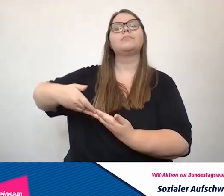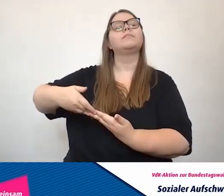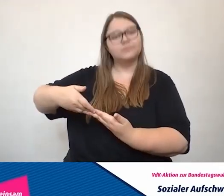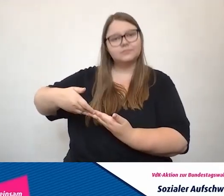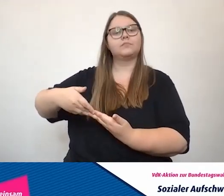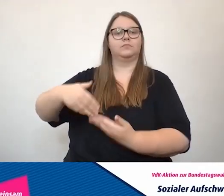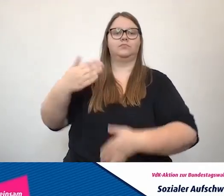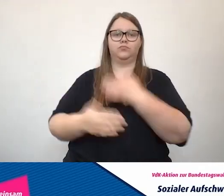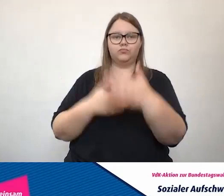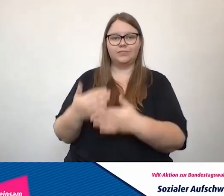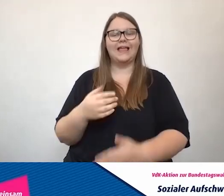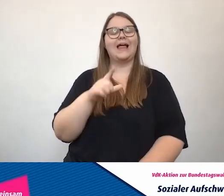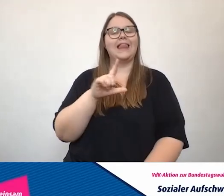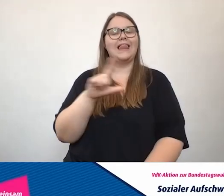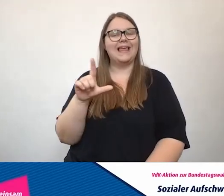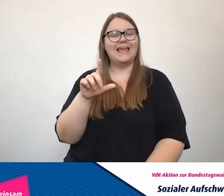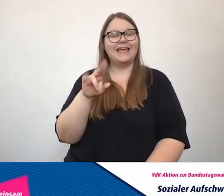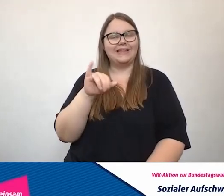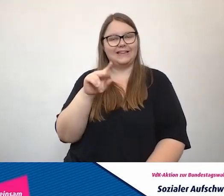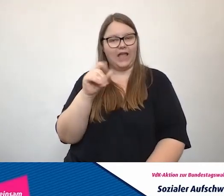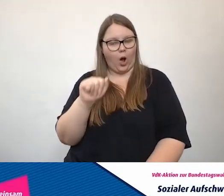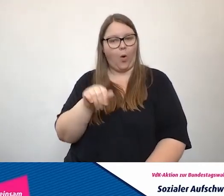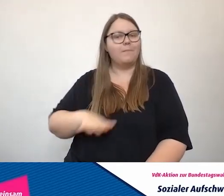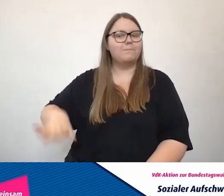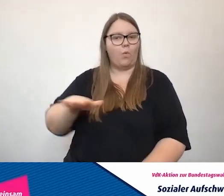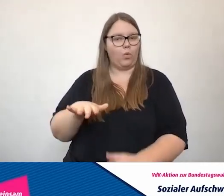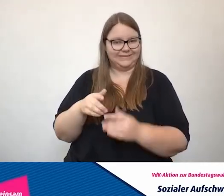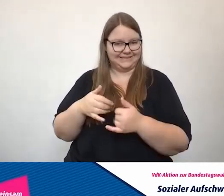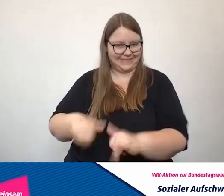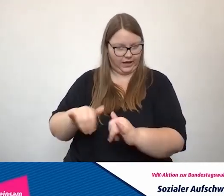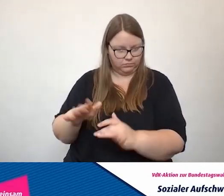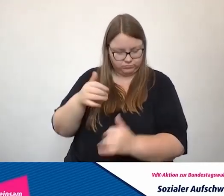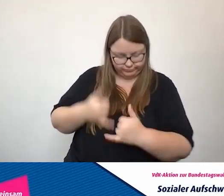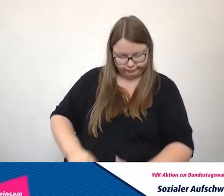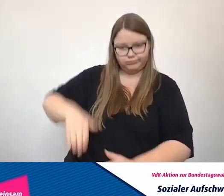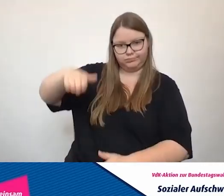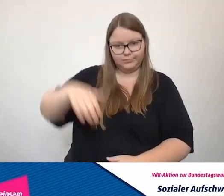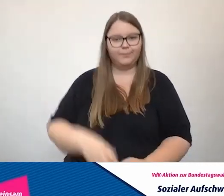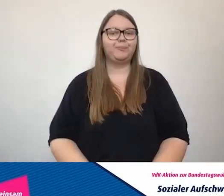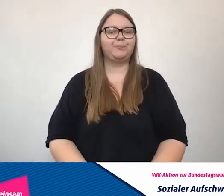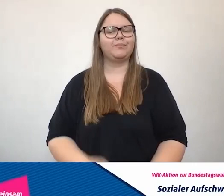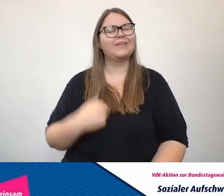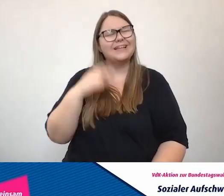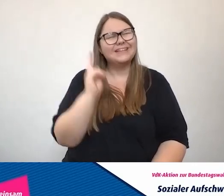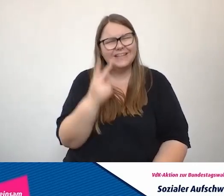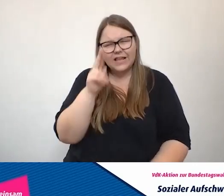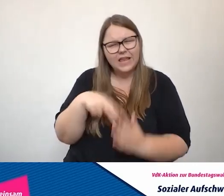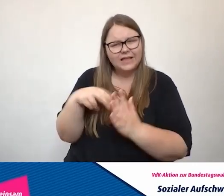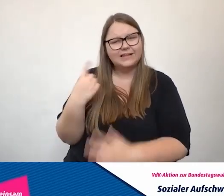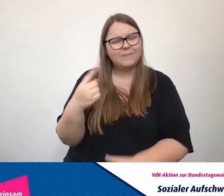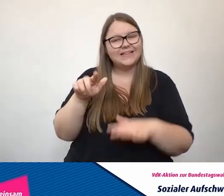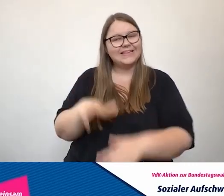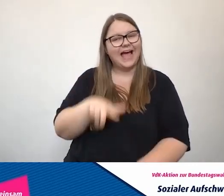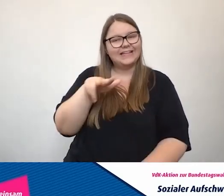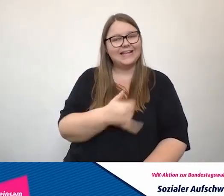in Lindau am Bodensee, du bist, ich glaube, wenn ich das richtig gelesen habe, mit 13 schon Mitglied